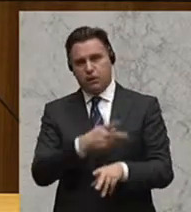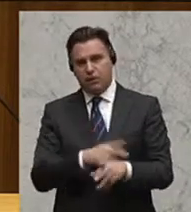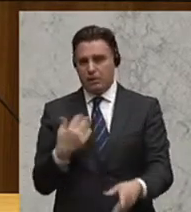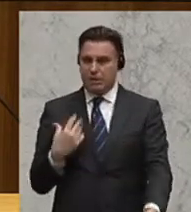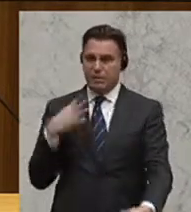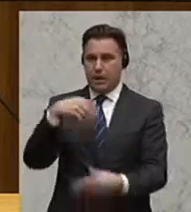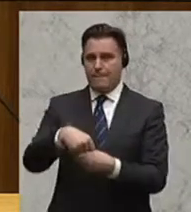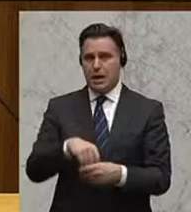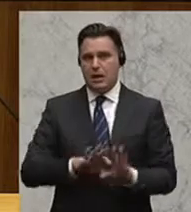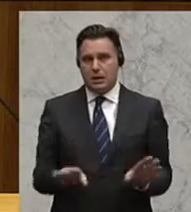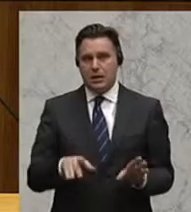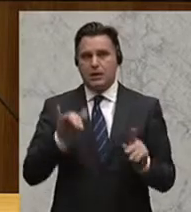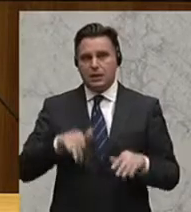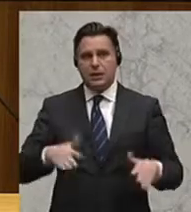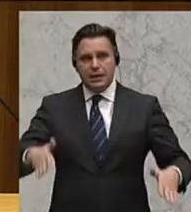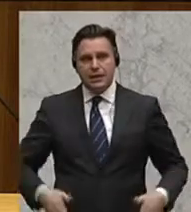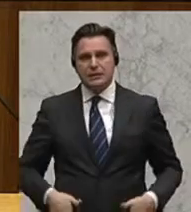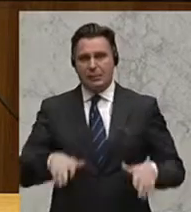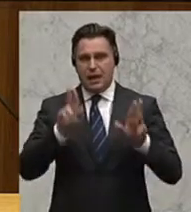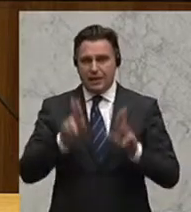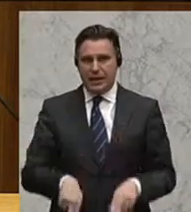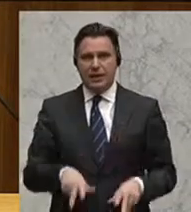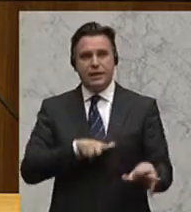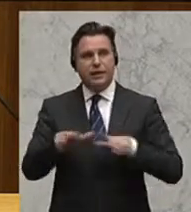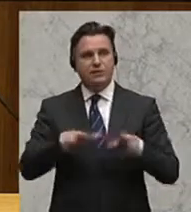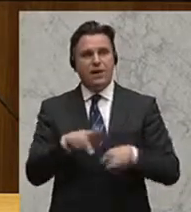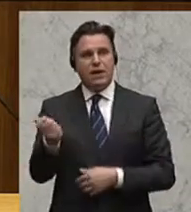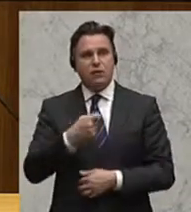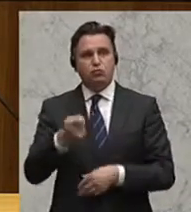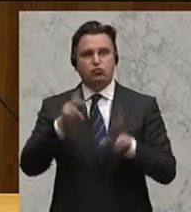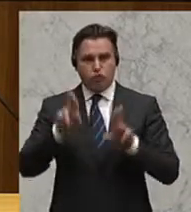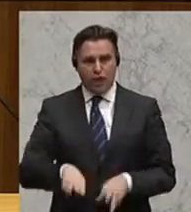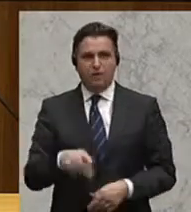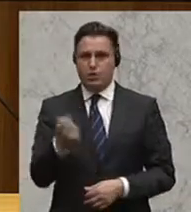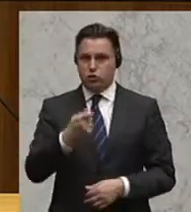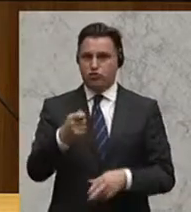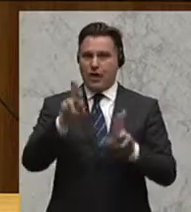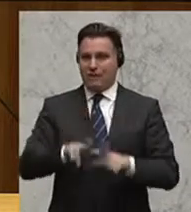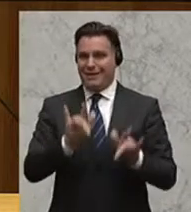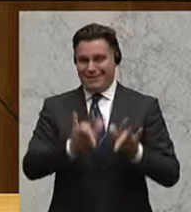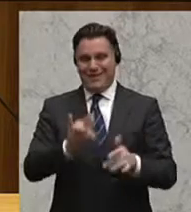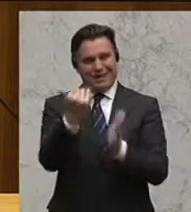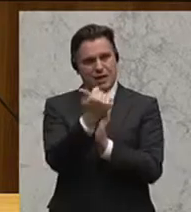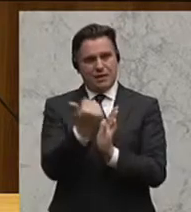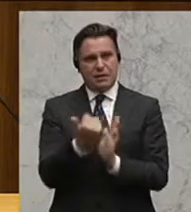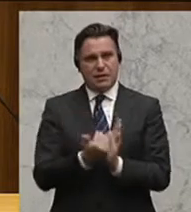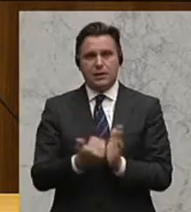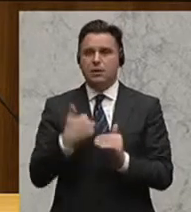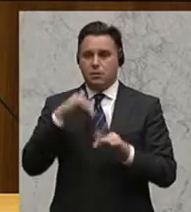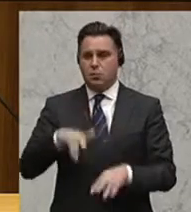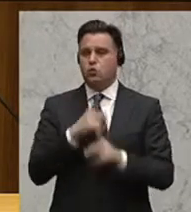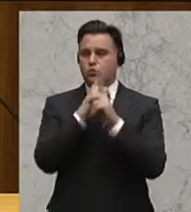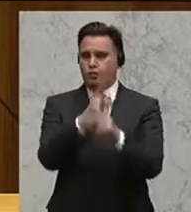Rechtsstaates. Wir haben ein Disziplinarrecht, wir haben ein Verwaltungsstrafrecht, wir haben ein Handelsstrafrecht. Wir alle haben sich nach diesen